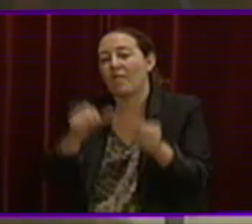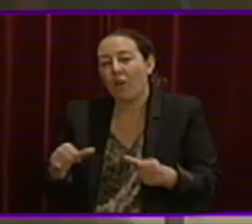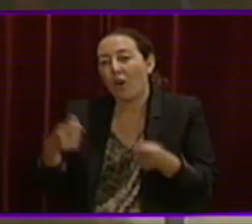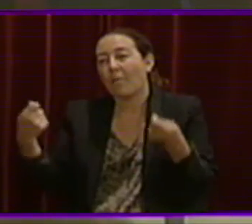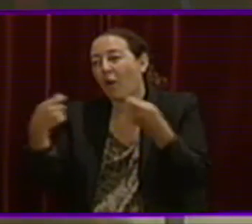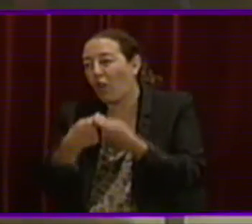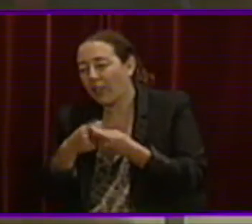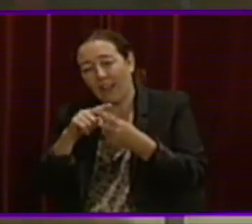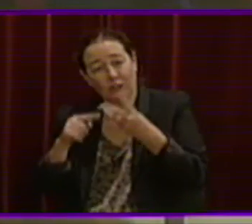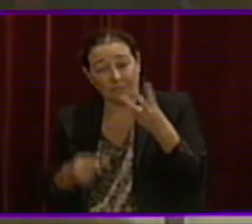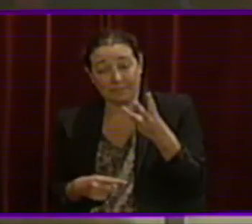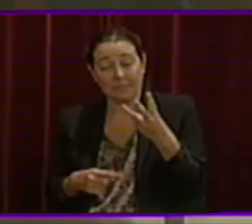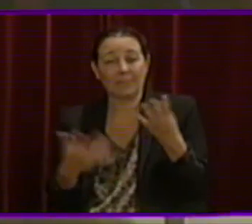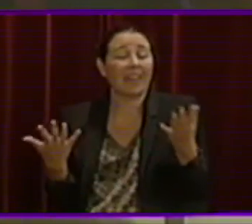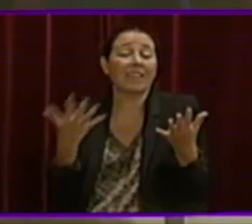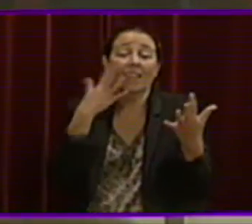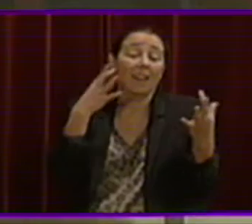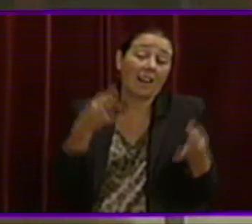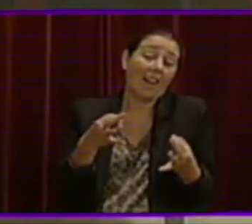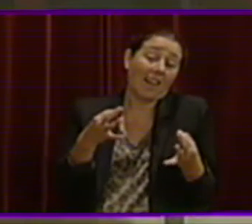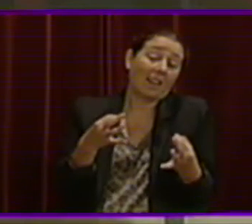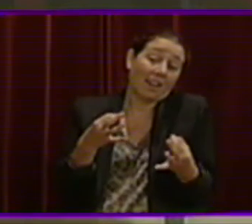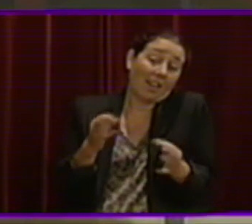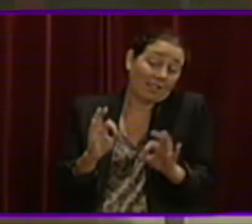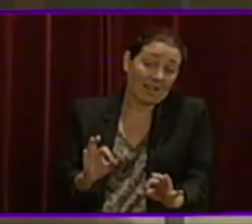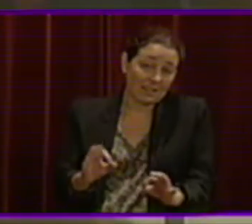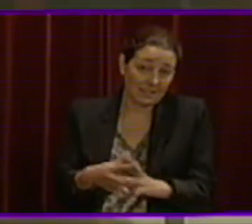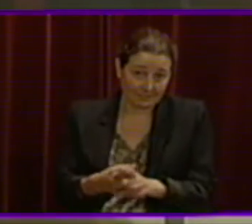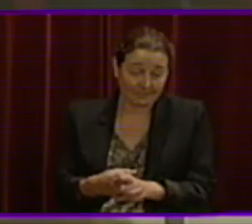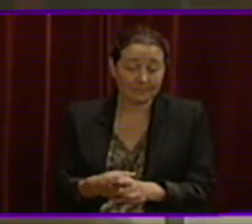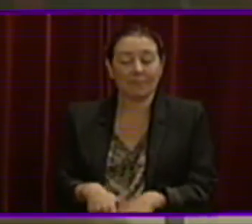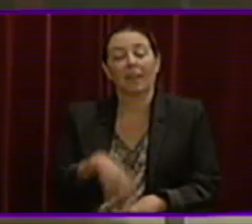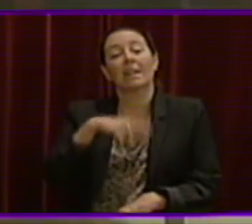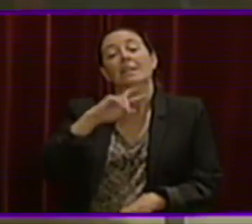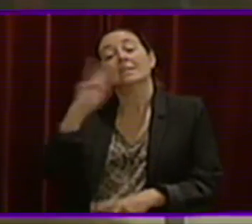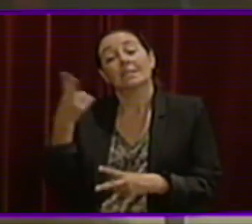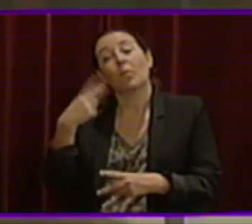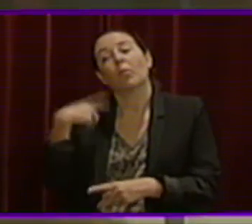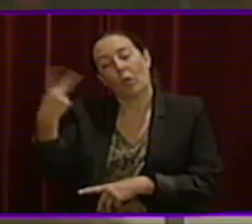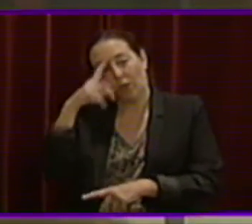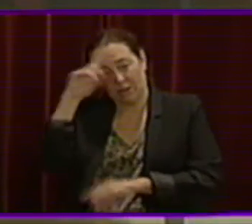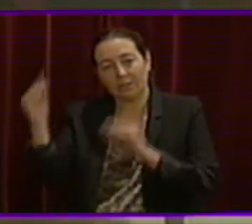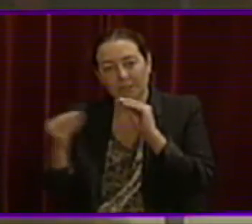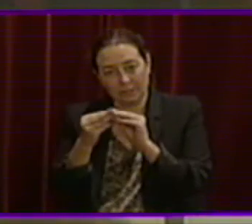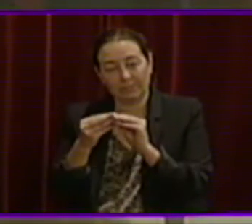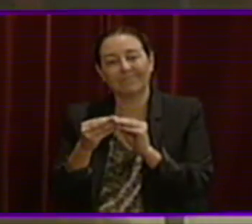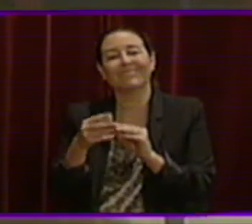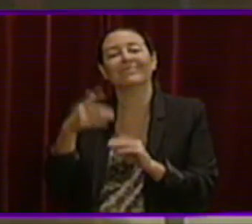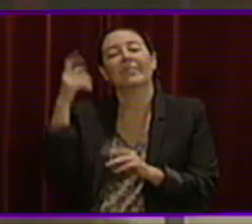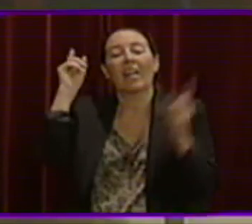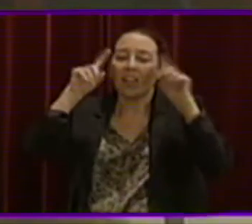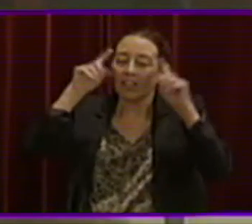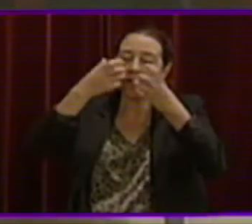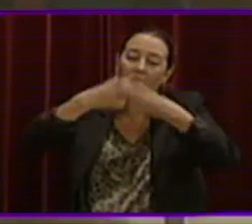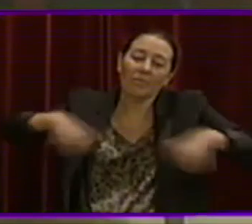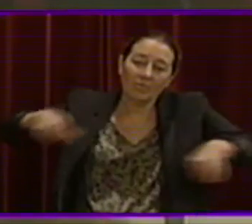el concert. Del qual la realitat és la que jo estic dient. En segon lloc, vostè i jo estan d'acord en que l'educació segregada i que algun diuen